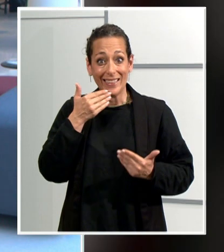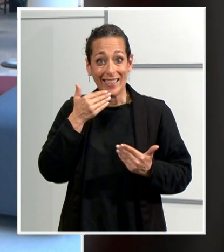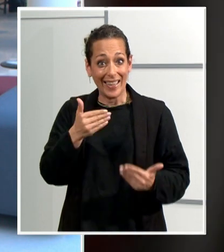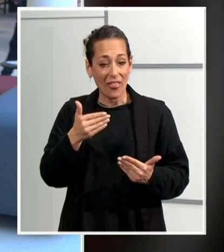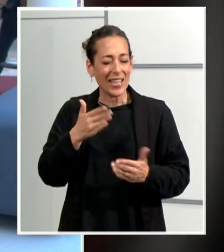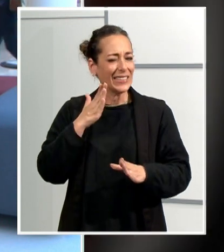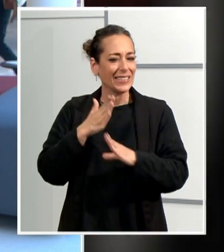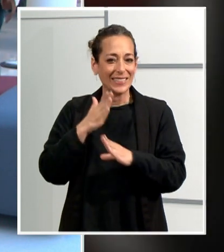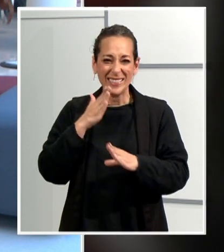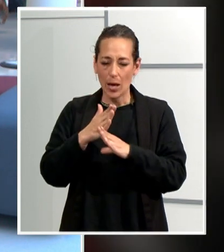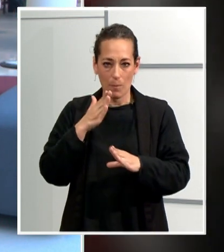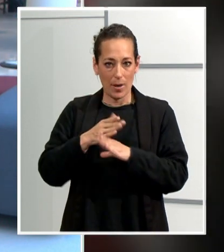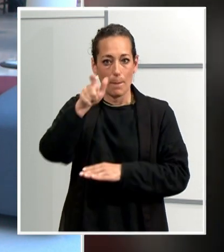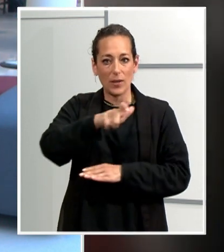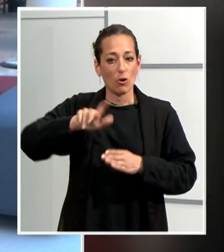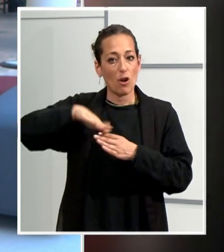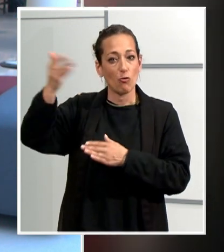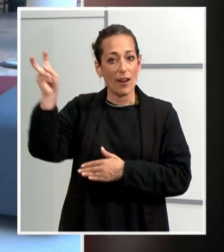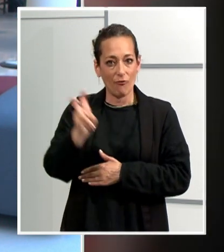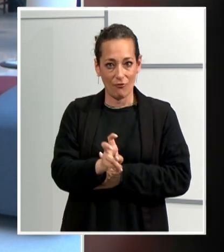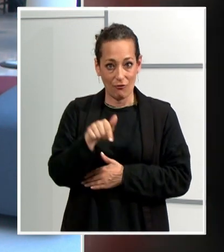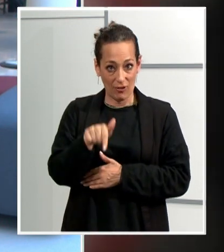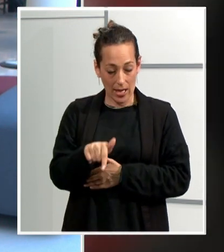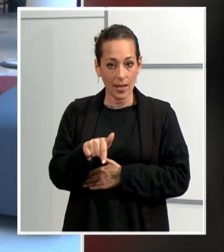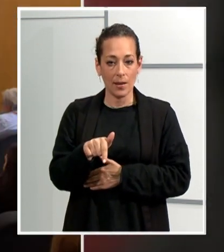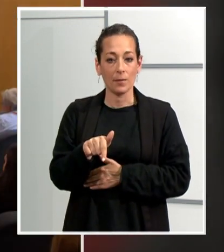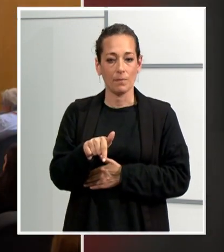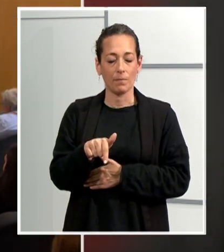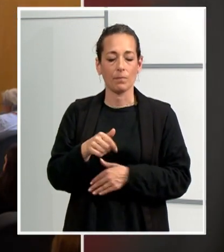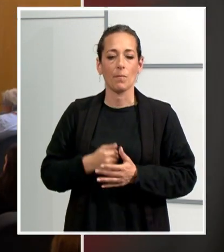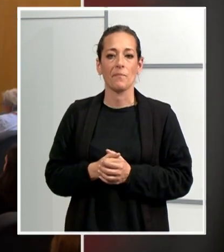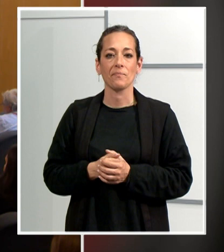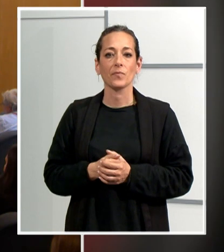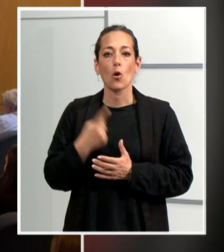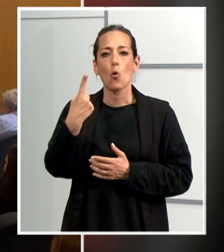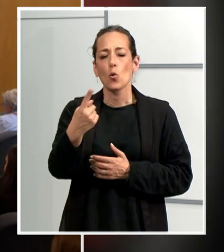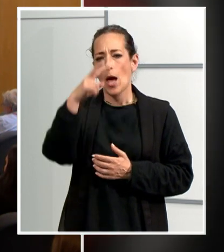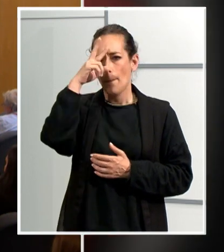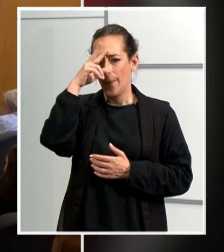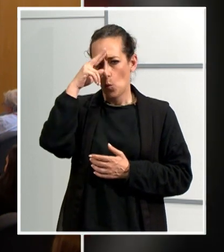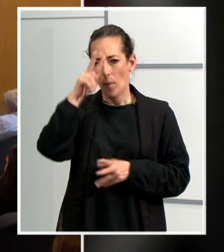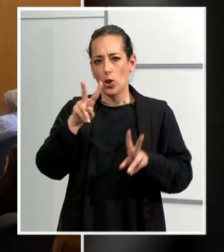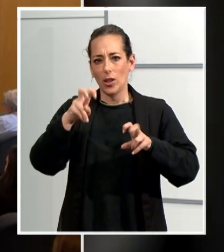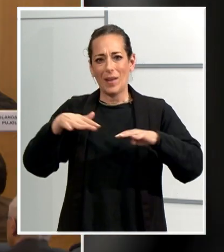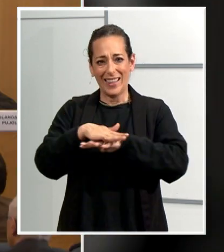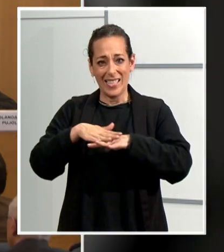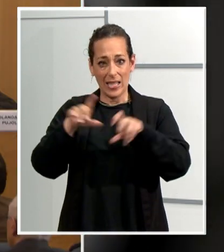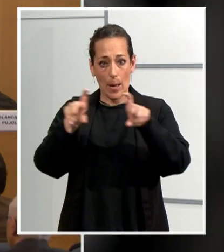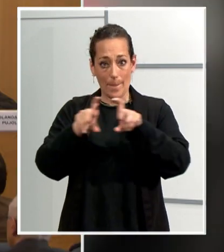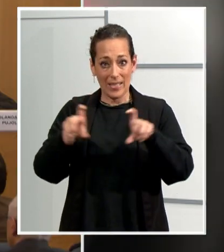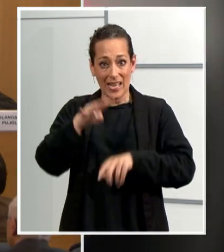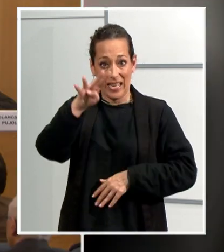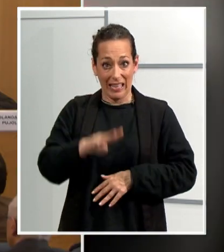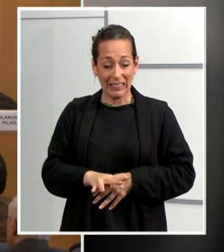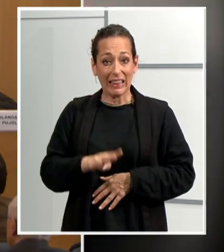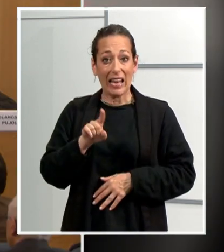fora també. i hem de ser capaços d'afrontar-lo. Una de les preocupacions del teixit empresarial català, que també es fa